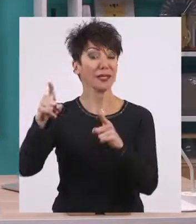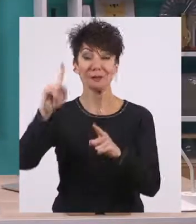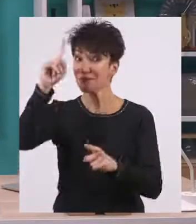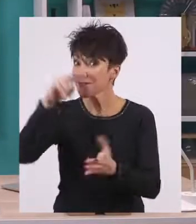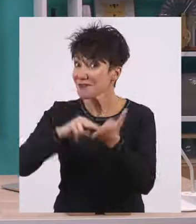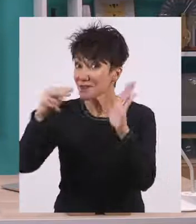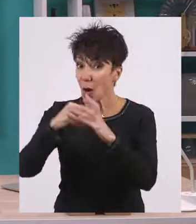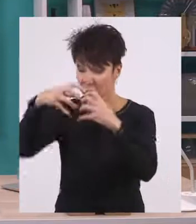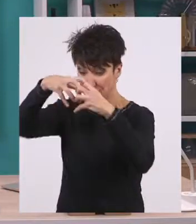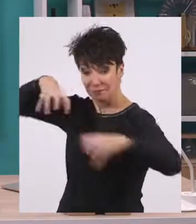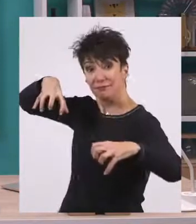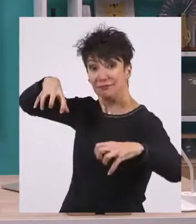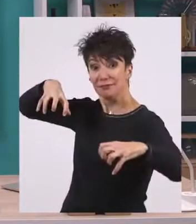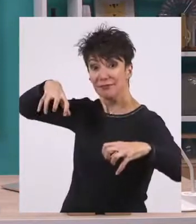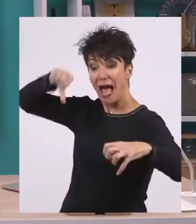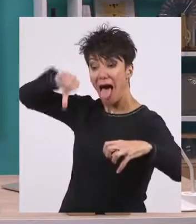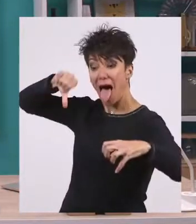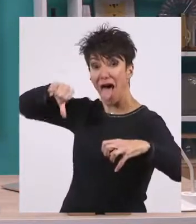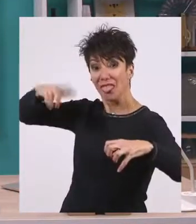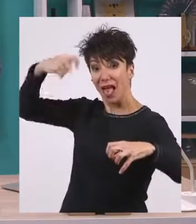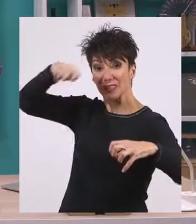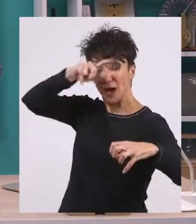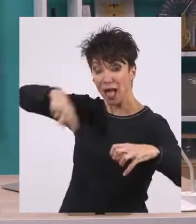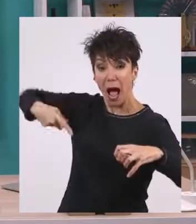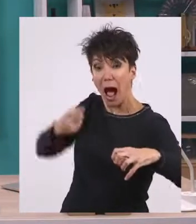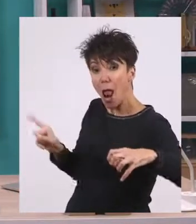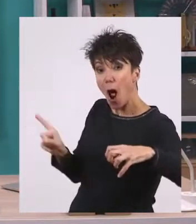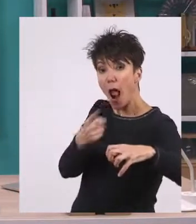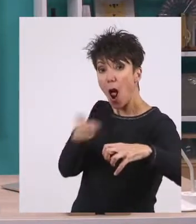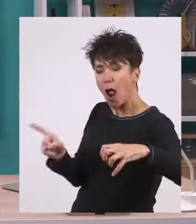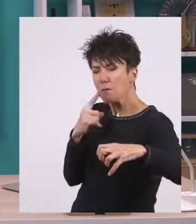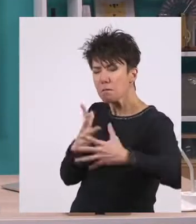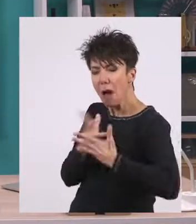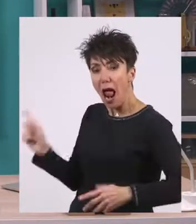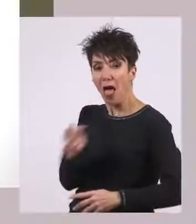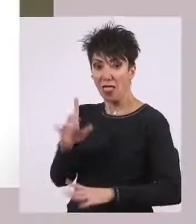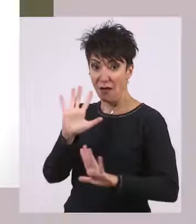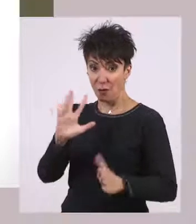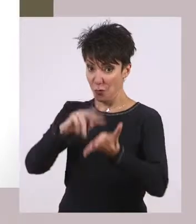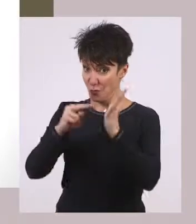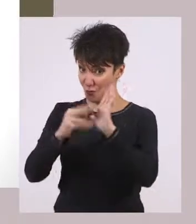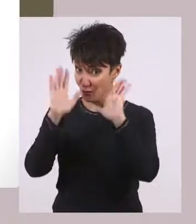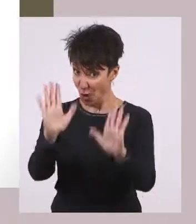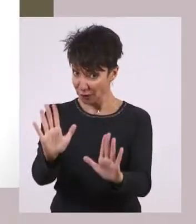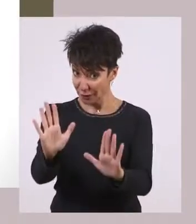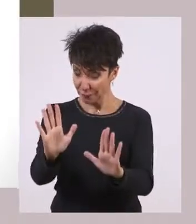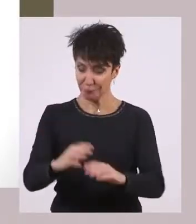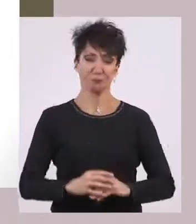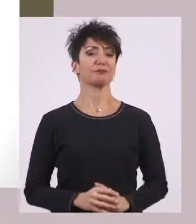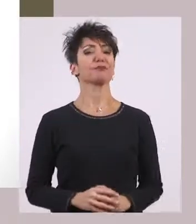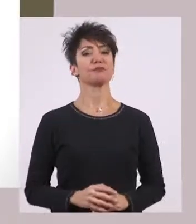καθόλου διαφορετικό από αυτό της Αθήνας. Και πάμε στην επόμενη ερώτησή μας, ποιος και πού.